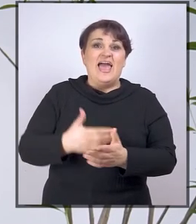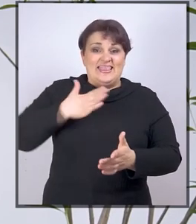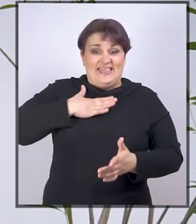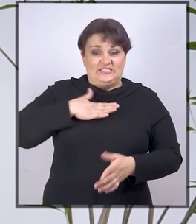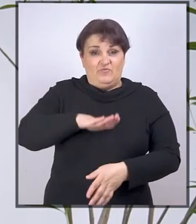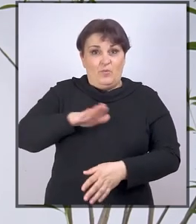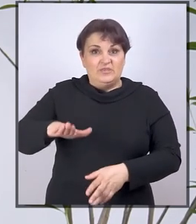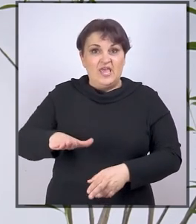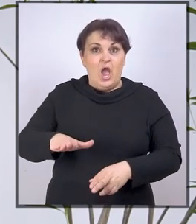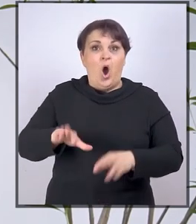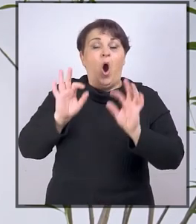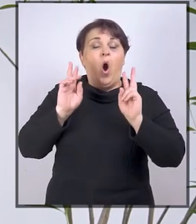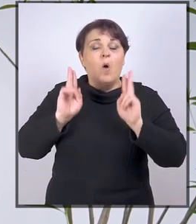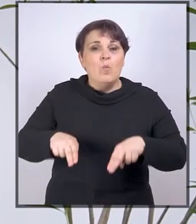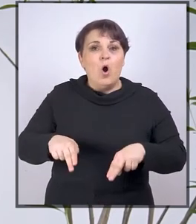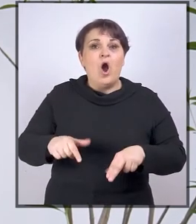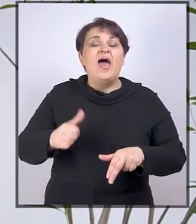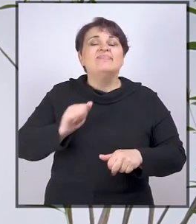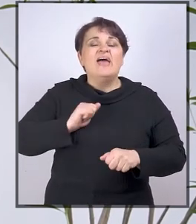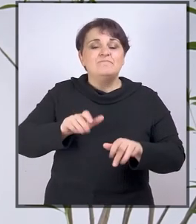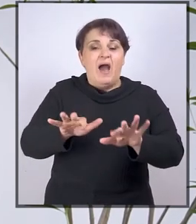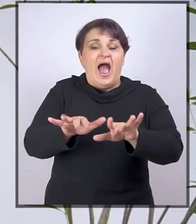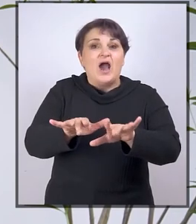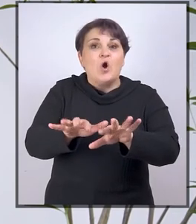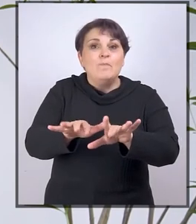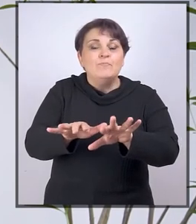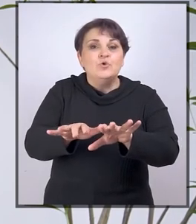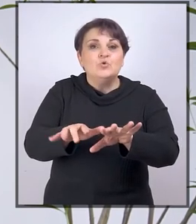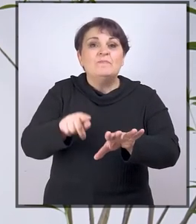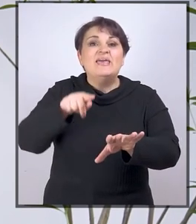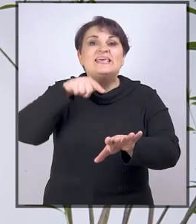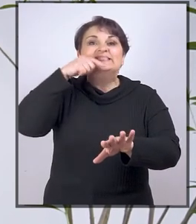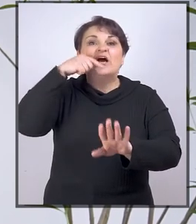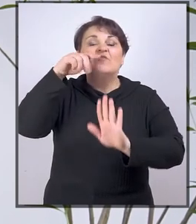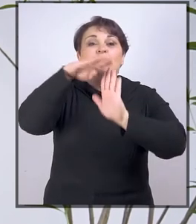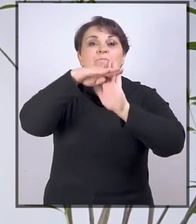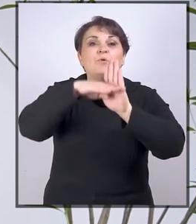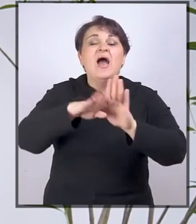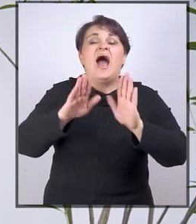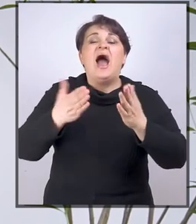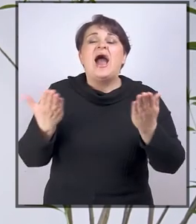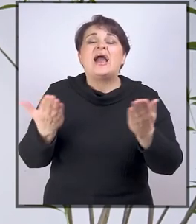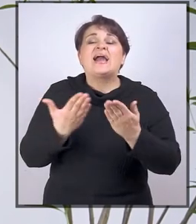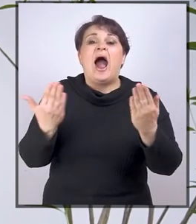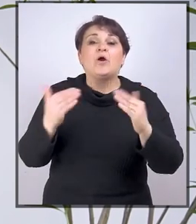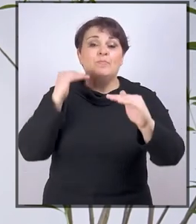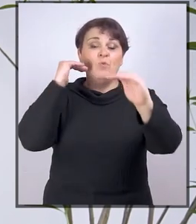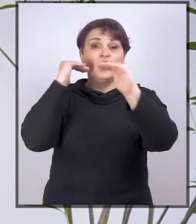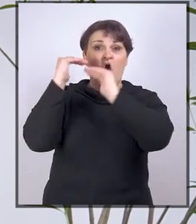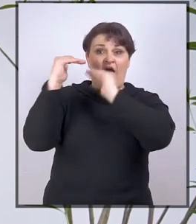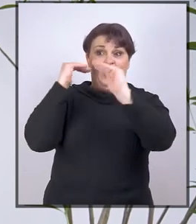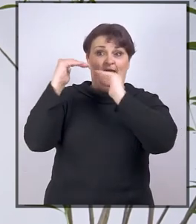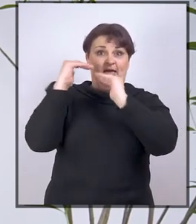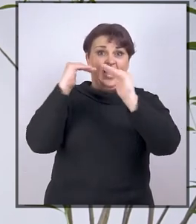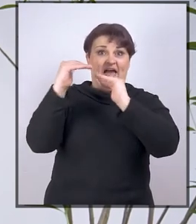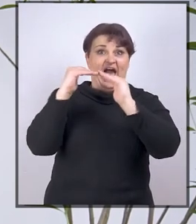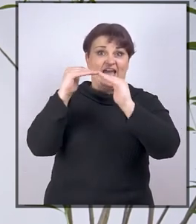da svom djetetu omoguće da ima računar sa govornim programom, kako bi moglo